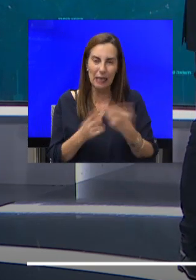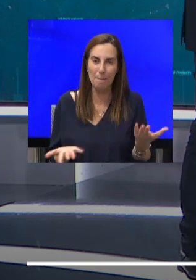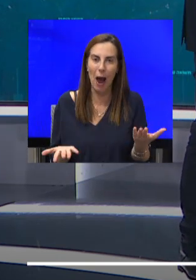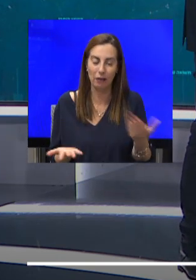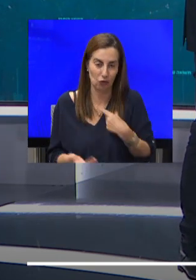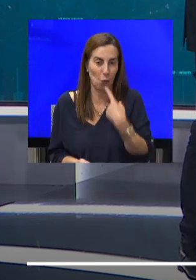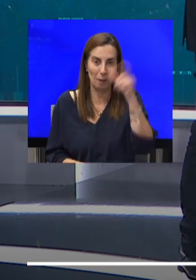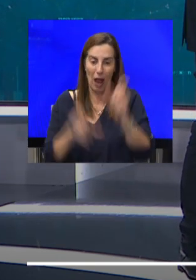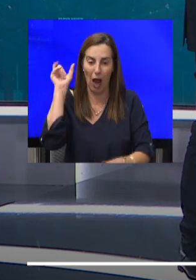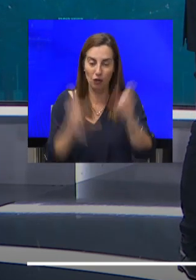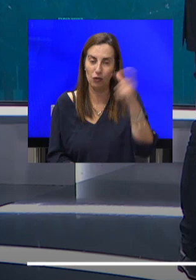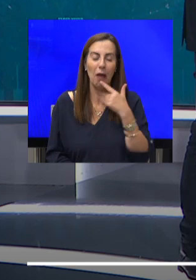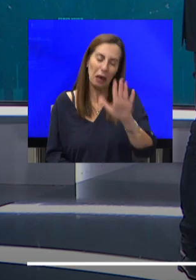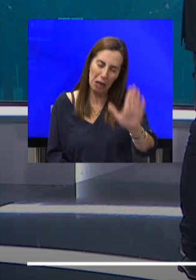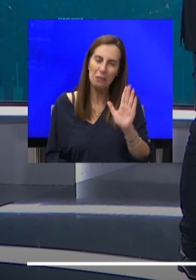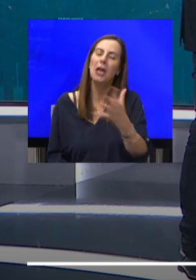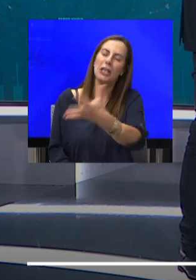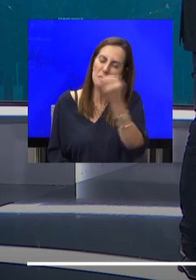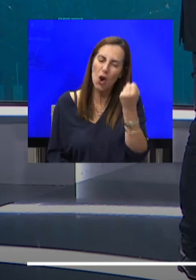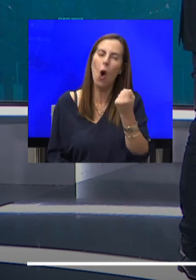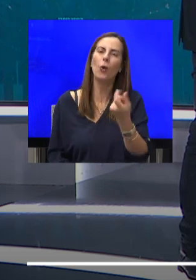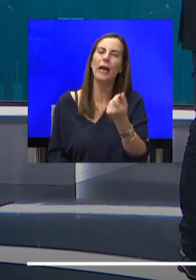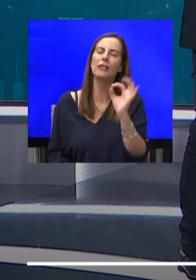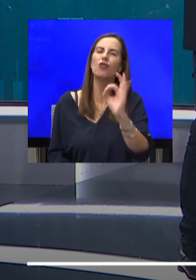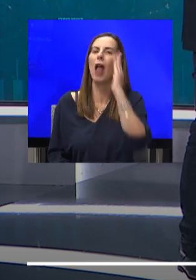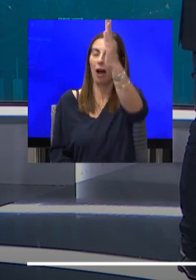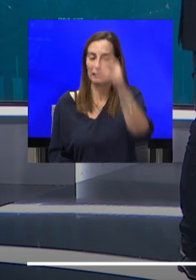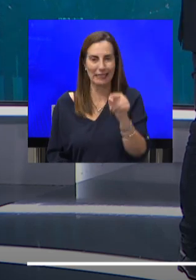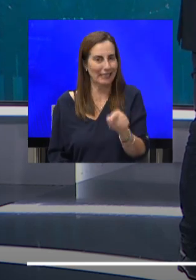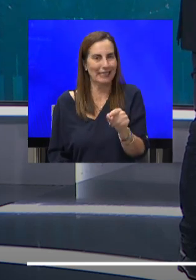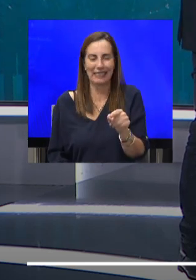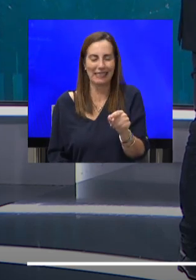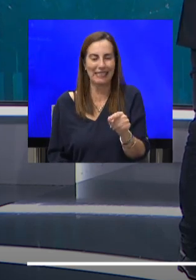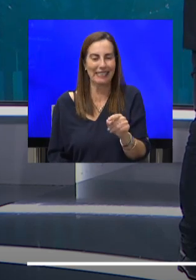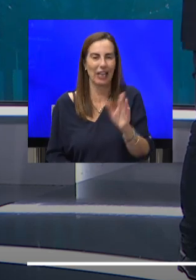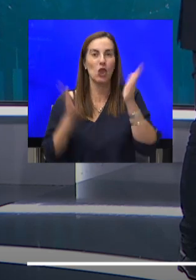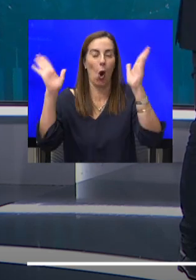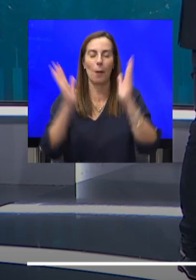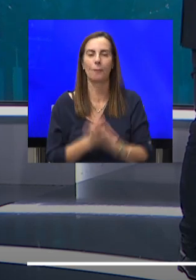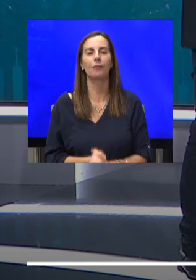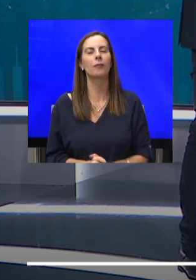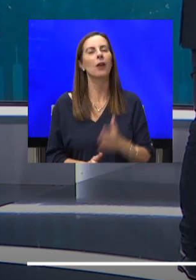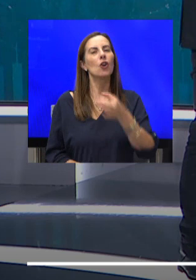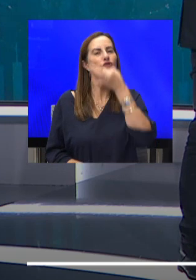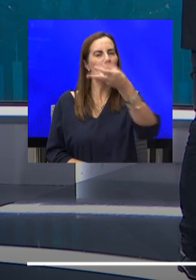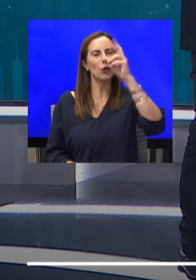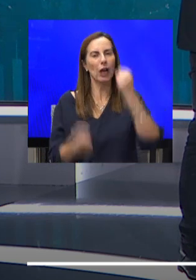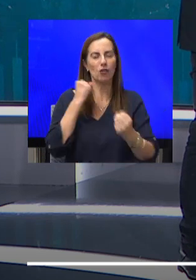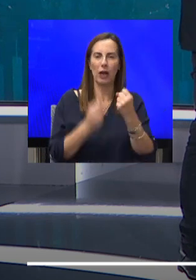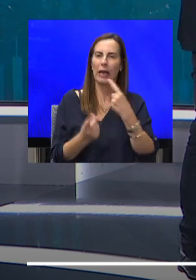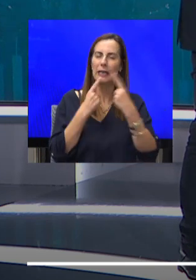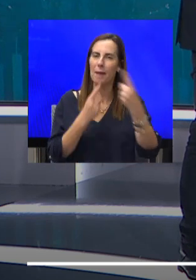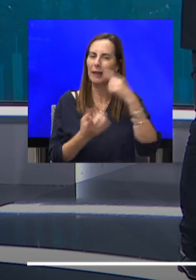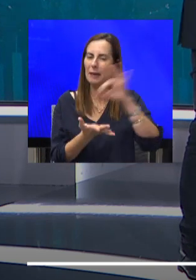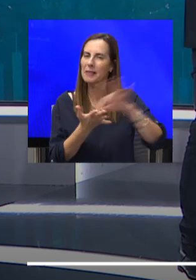חברים, תמשיכו את העתיד שלכם, זה בחייה לדורות. אז אני רוצה להקשות עליך, כי דיברתי עם משרד האוצר, ודיברתי גם